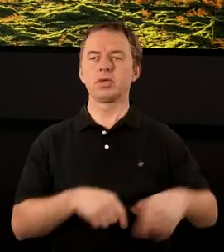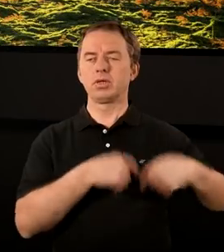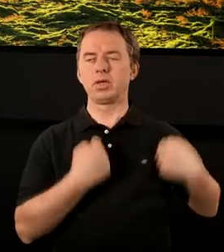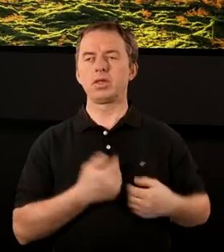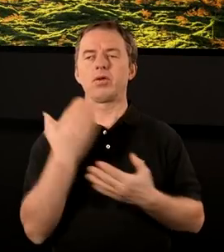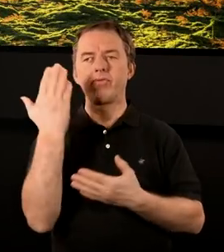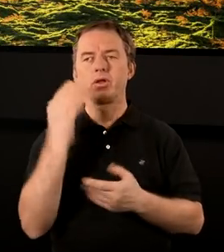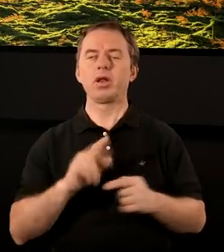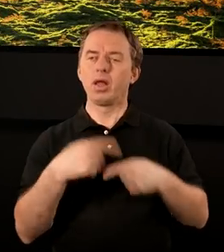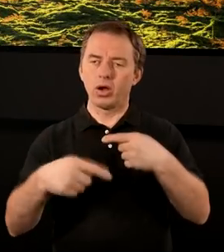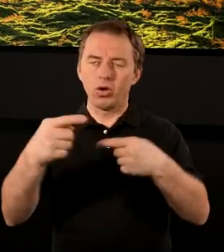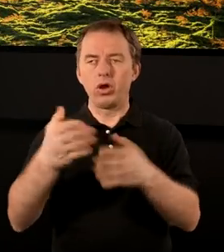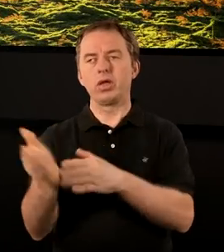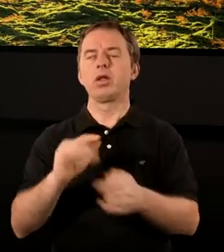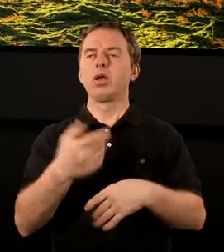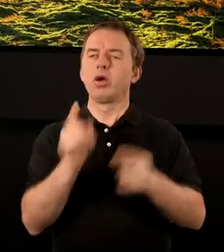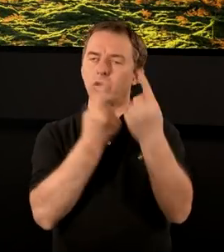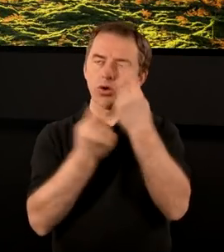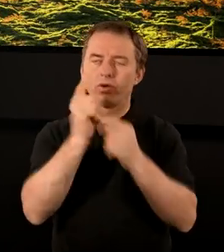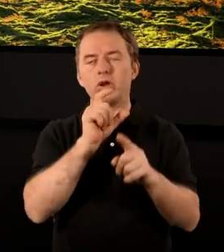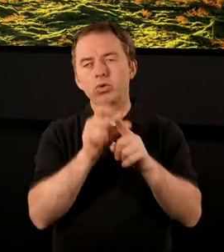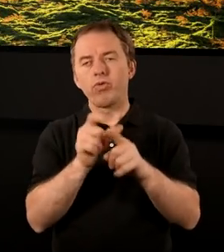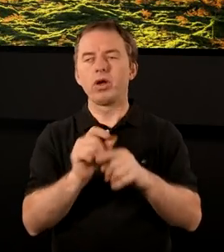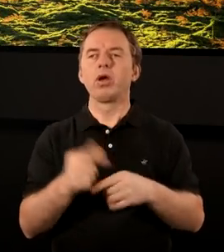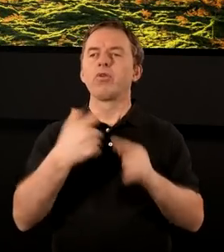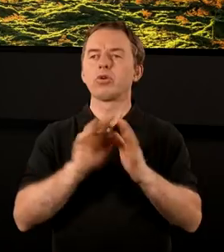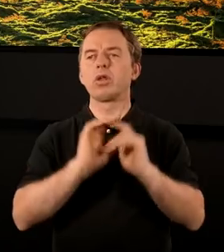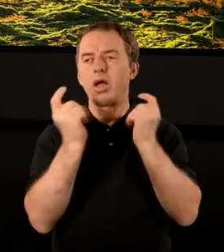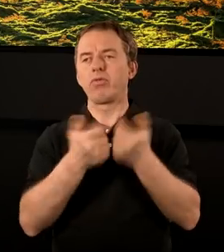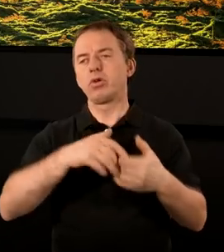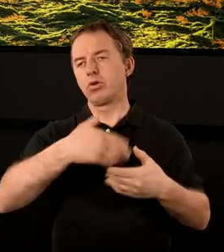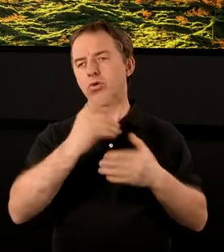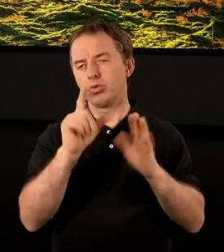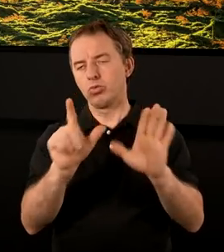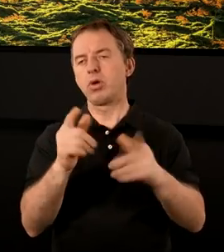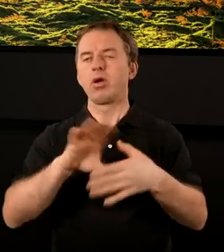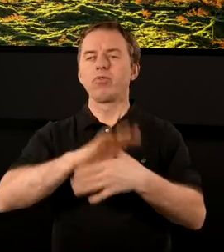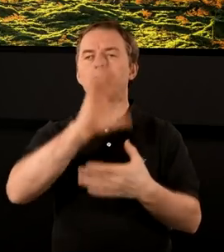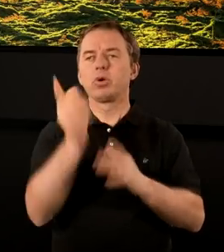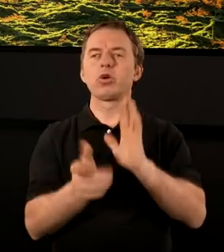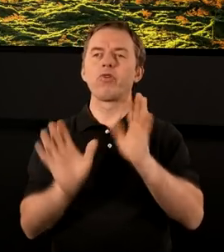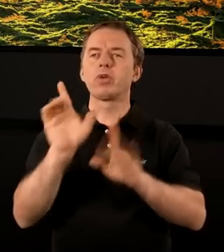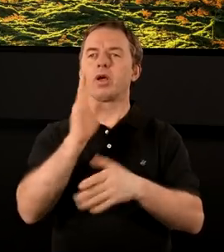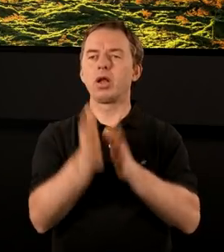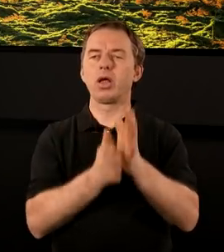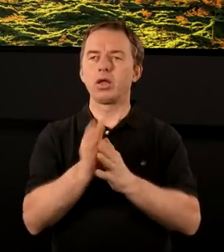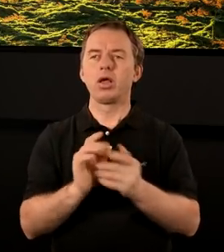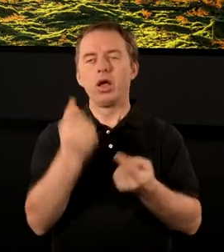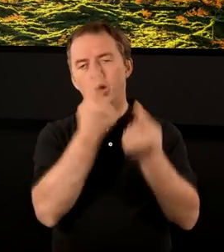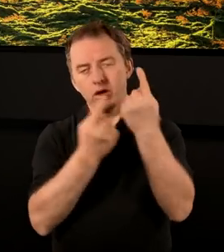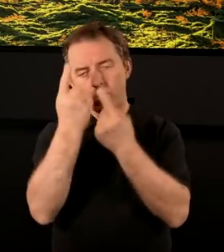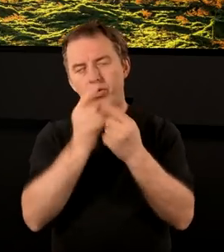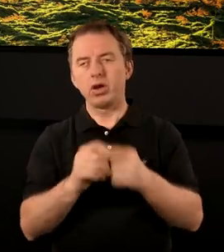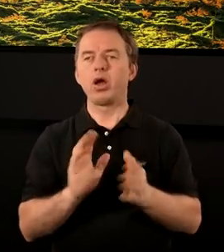Serdecznie witam na kolejnym rozważaniu Słowa Bożego w Kościele Adwentystów Dnia Siódmego w Podkowie Leśnej. Rozważamy Księgę